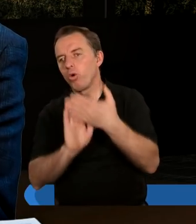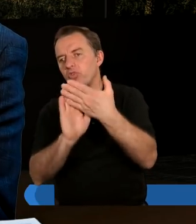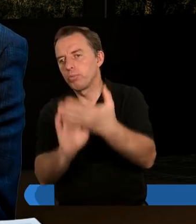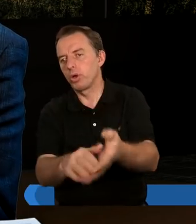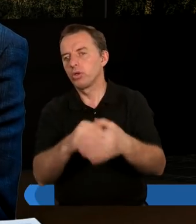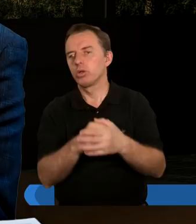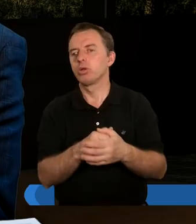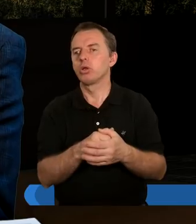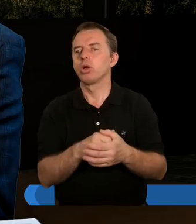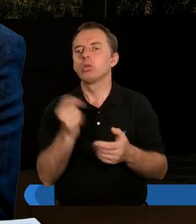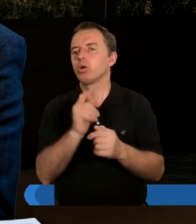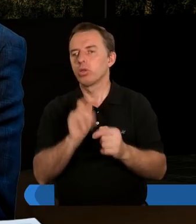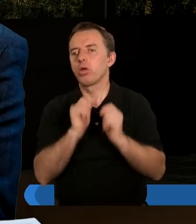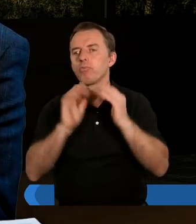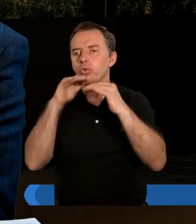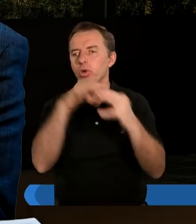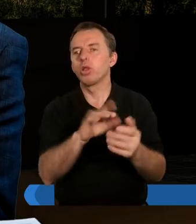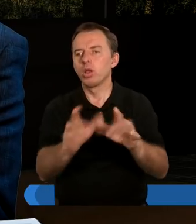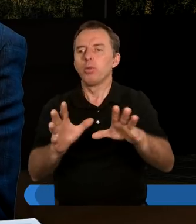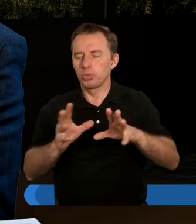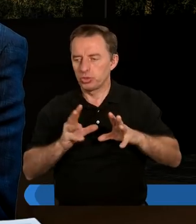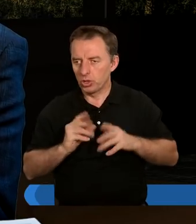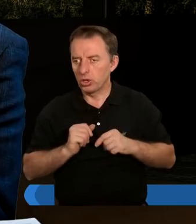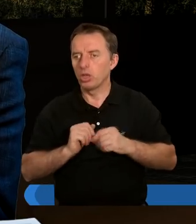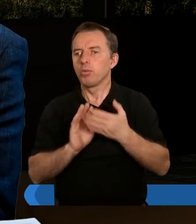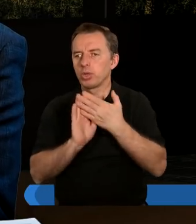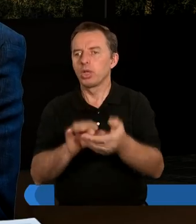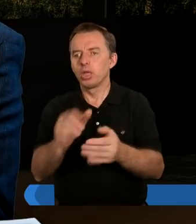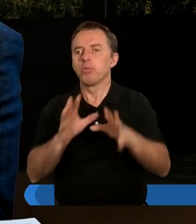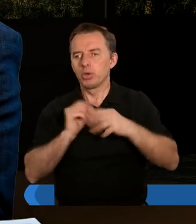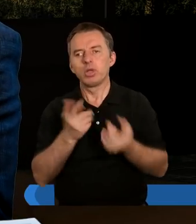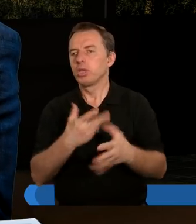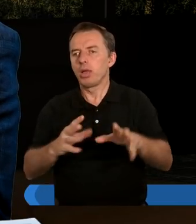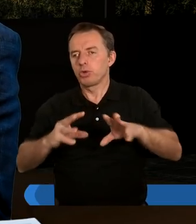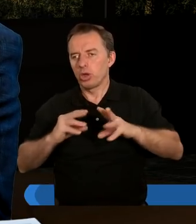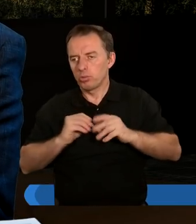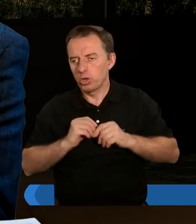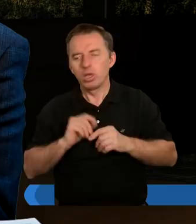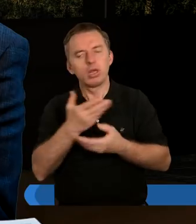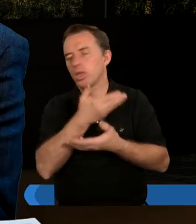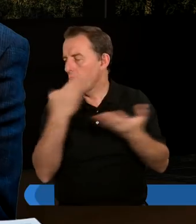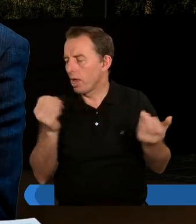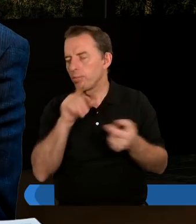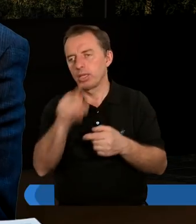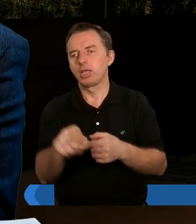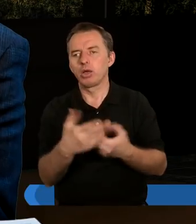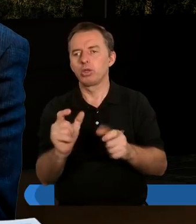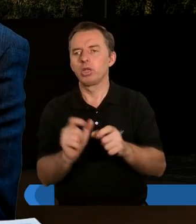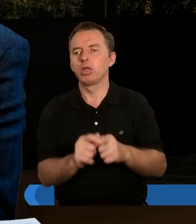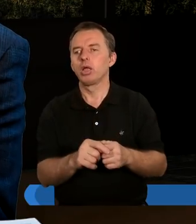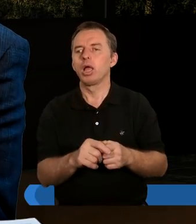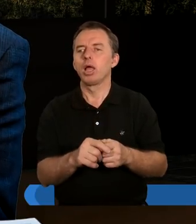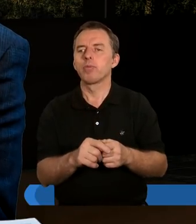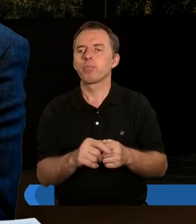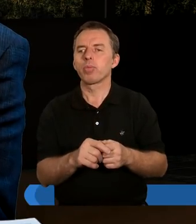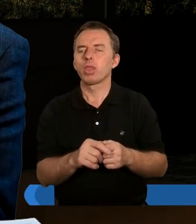wybaczył, bo potrzebna jest skrucha. On musi przyjąć to przebaczenie. Jeżeli człowiek tego przebaczenia nie przyjmuje, to nic z tego nie ma, ale to